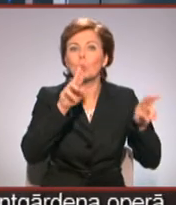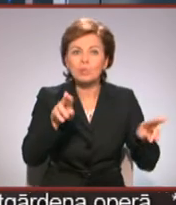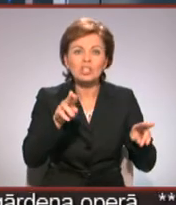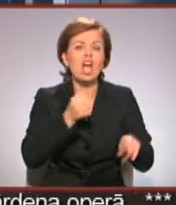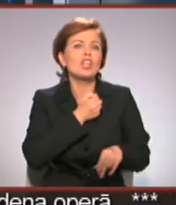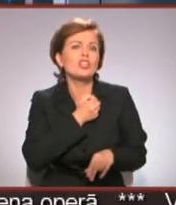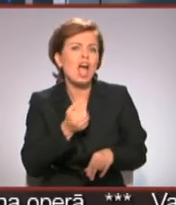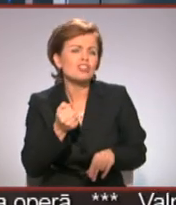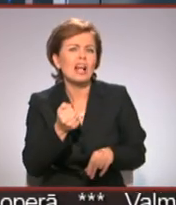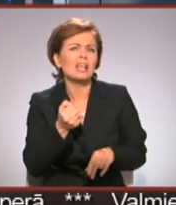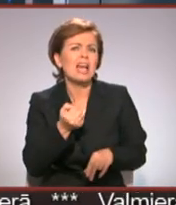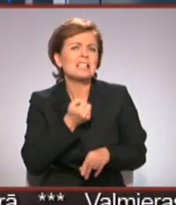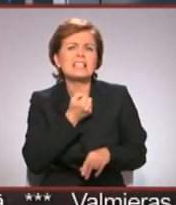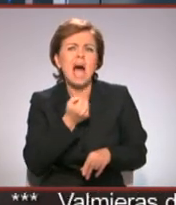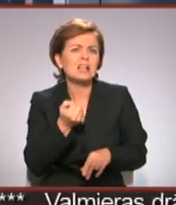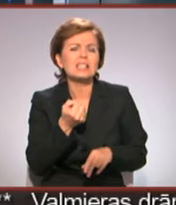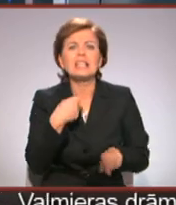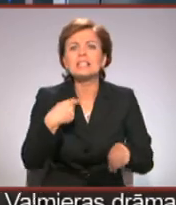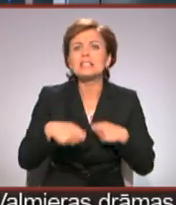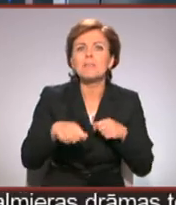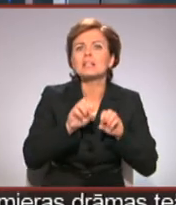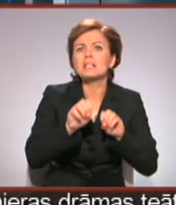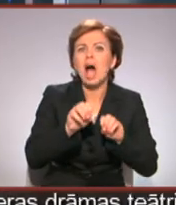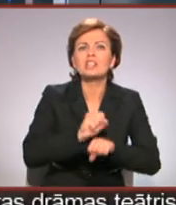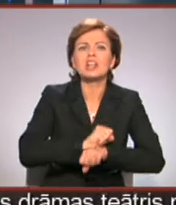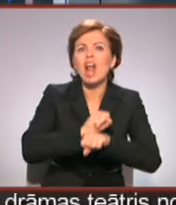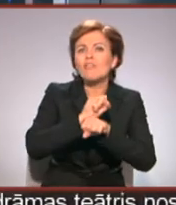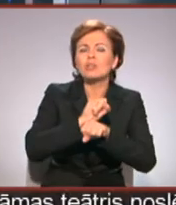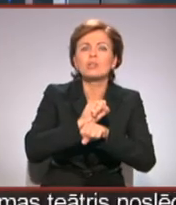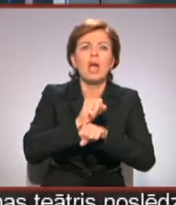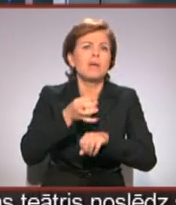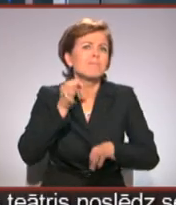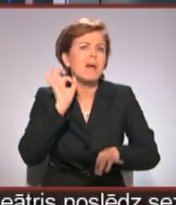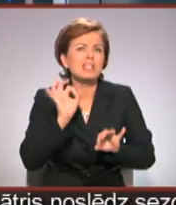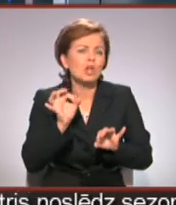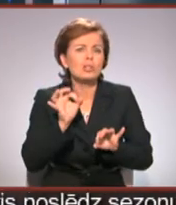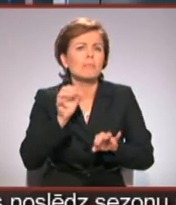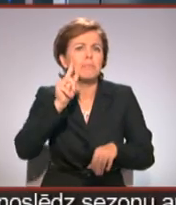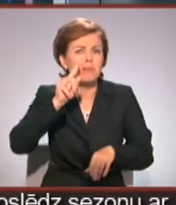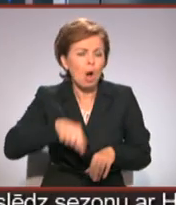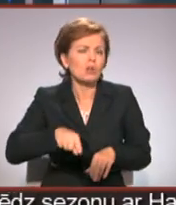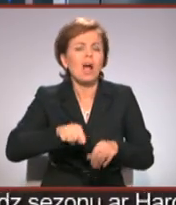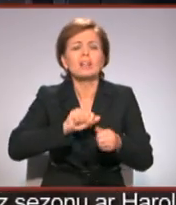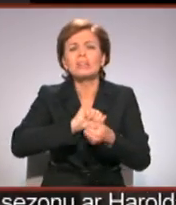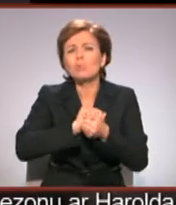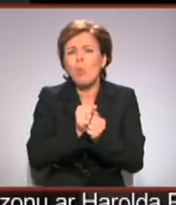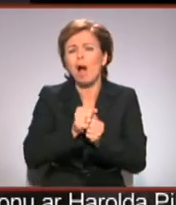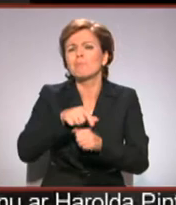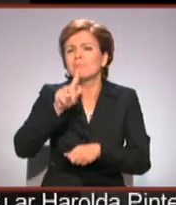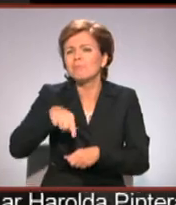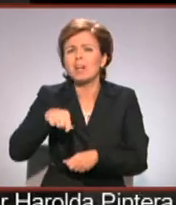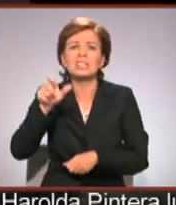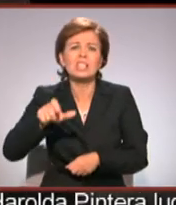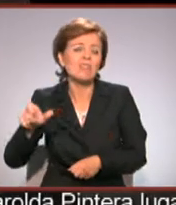sarkastiski tiek izspēlēts stāsts par revolūcijas bezjiedzīgumu un birokrātijas nomocītiem cilvēkiem. Izrāda